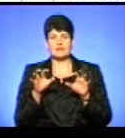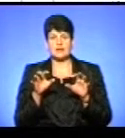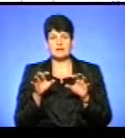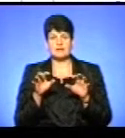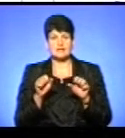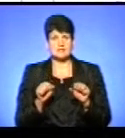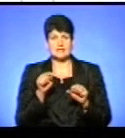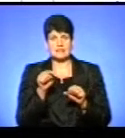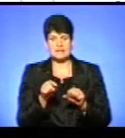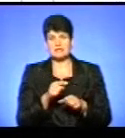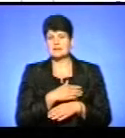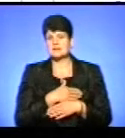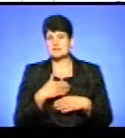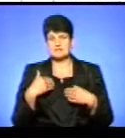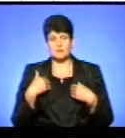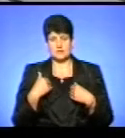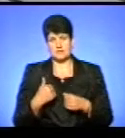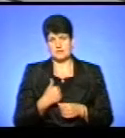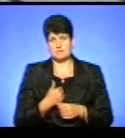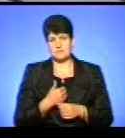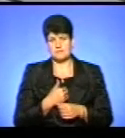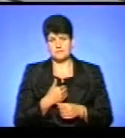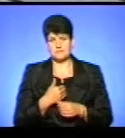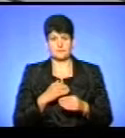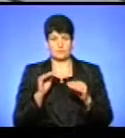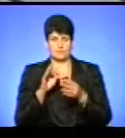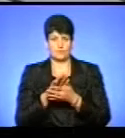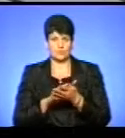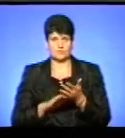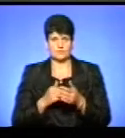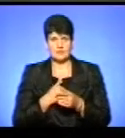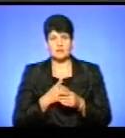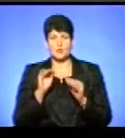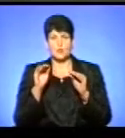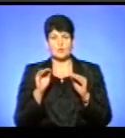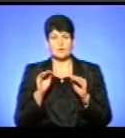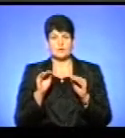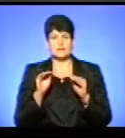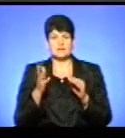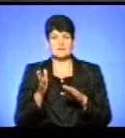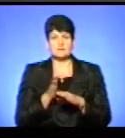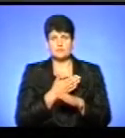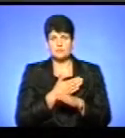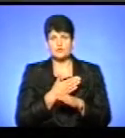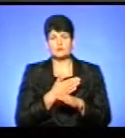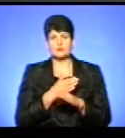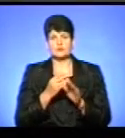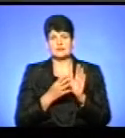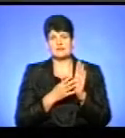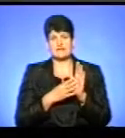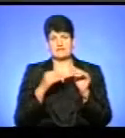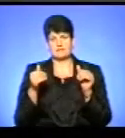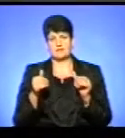виявили бажання і проігнурували всі попередження стосовно узаконування їх. І демонтовано, відповідно, 9